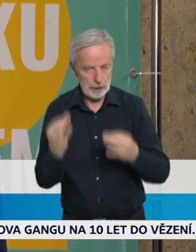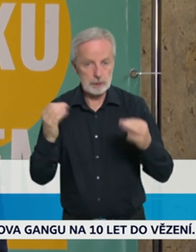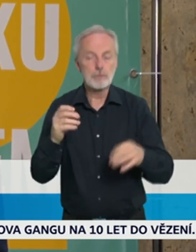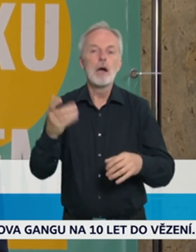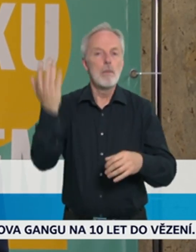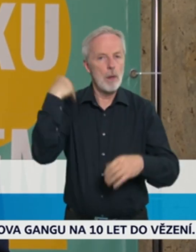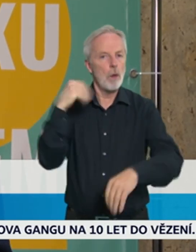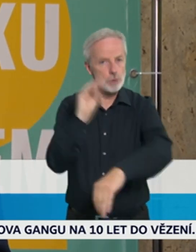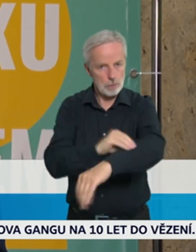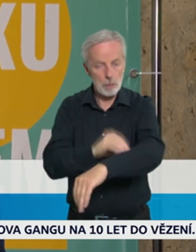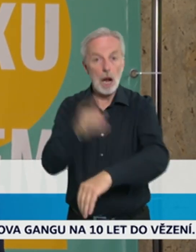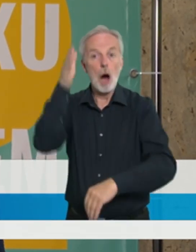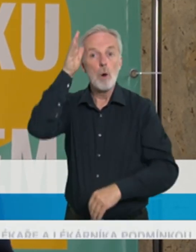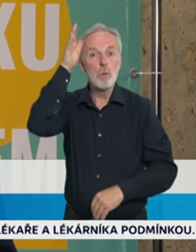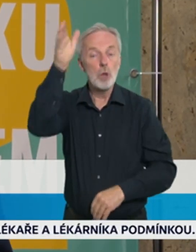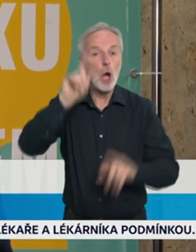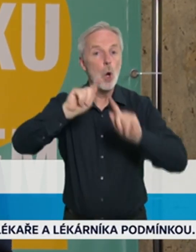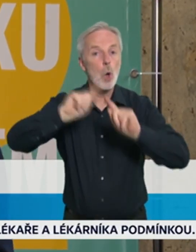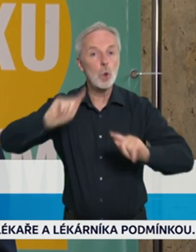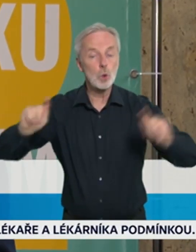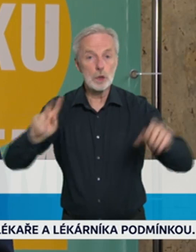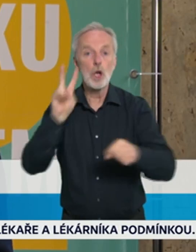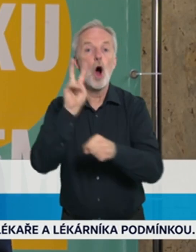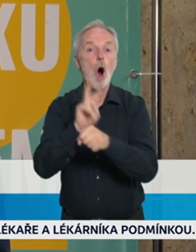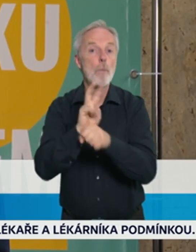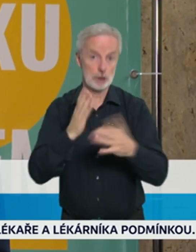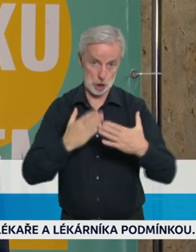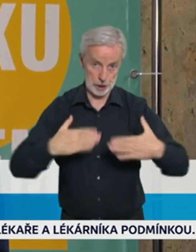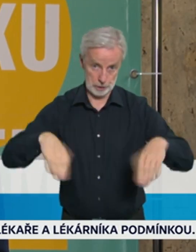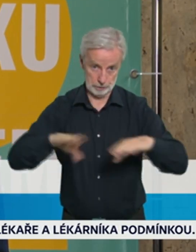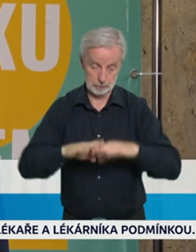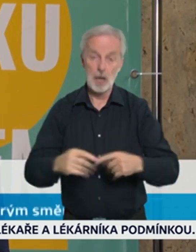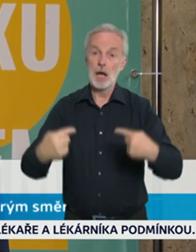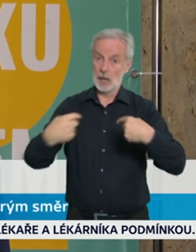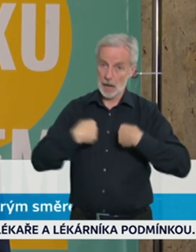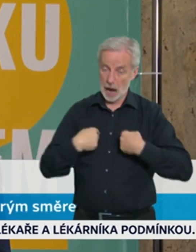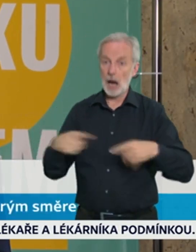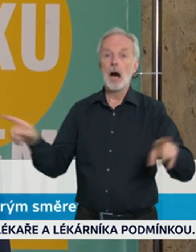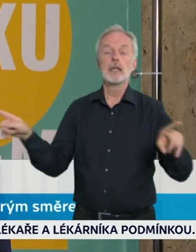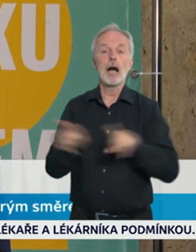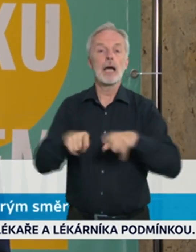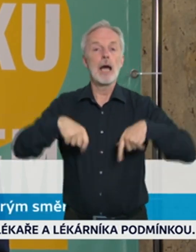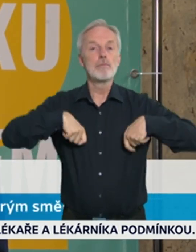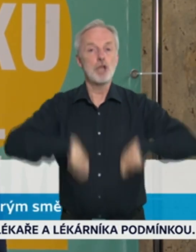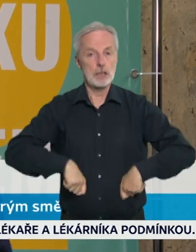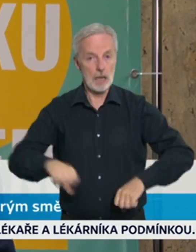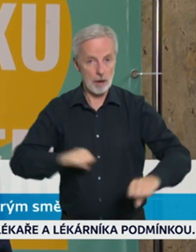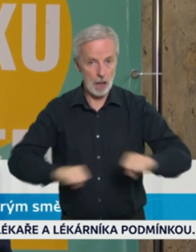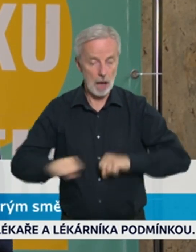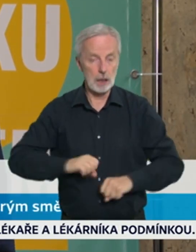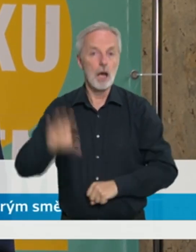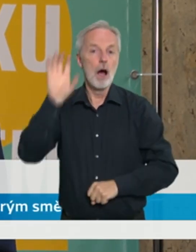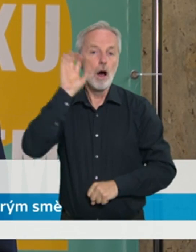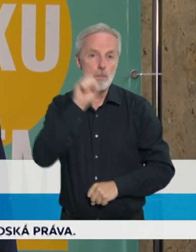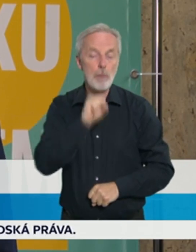vnímáme to, že, alebo já osobně, pan premiér, vnímáme to, že samozřejmě bude tady nová